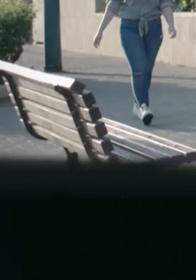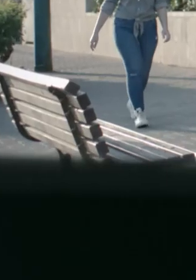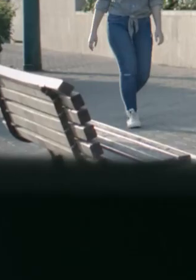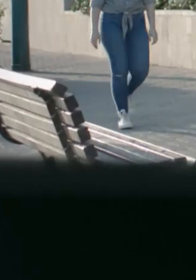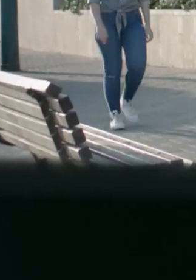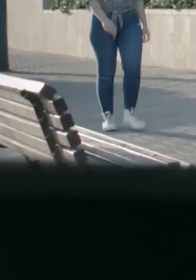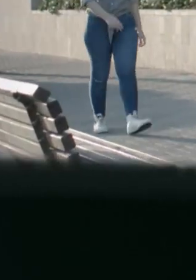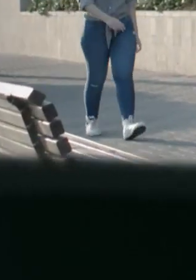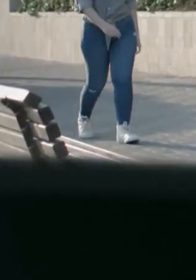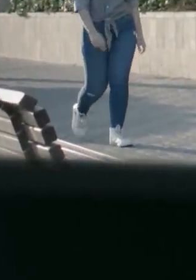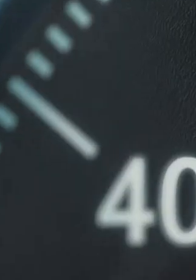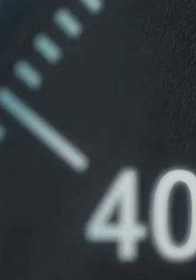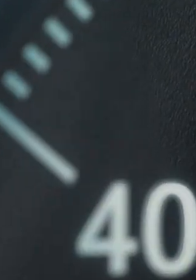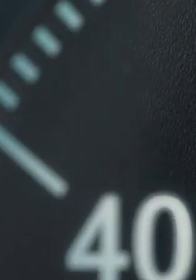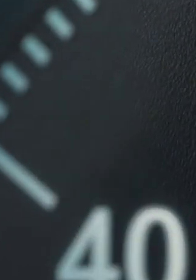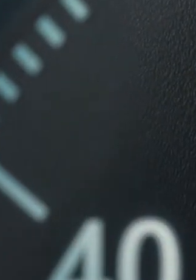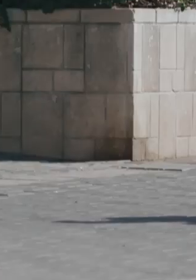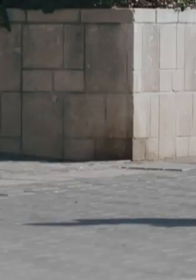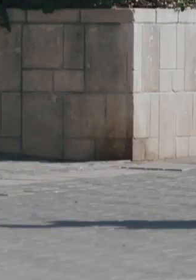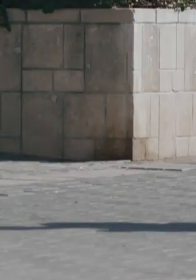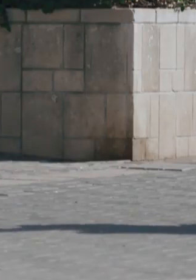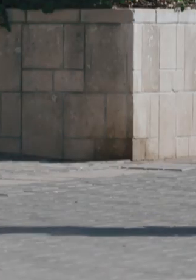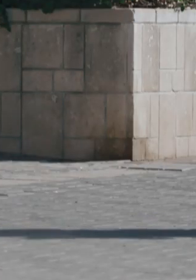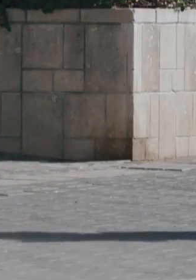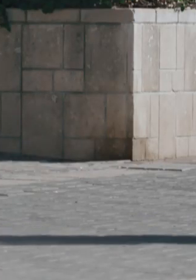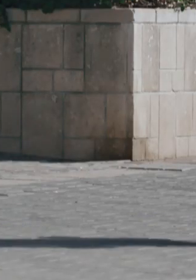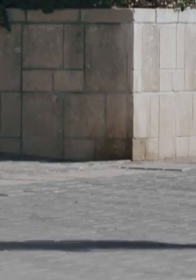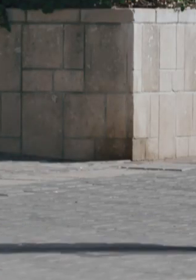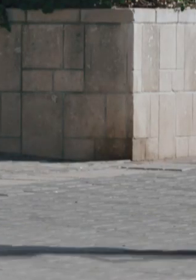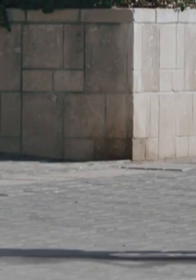מישהו יעשה טעות. אולי הוא?